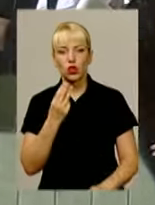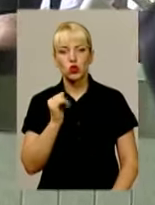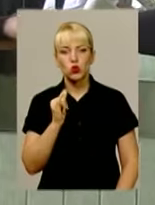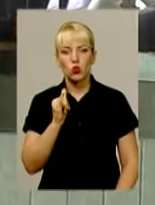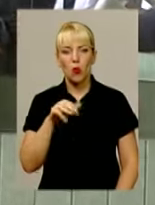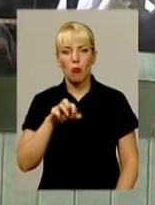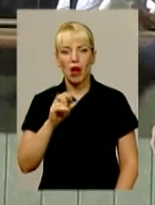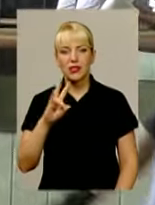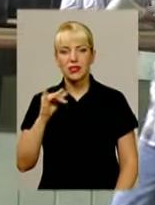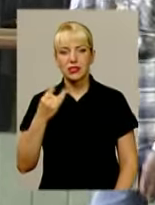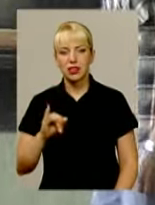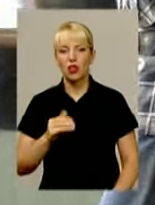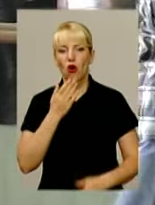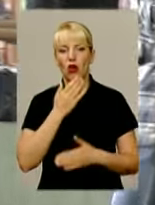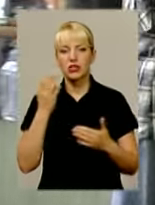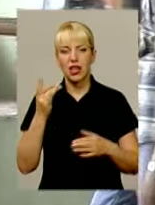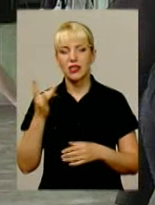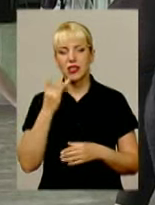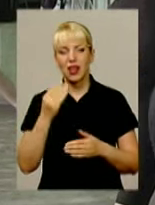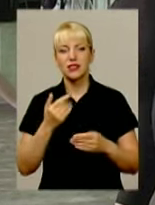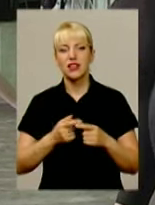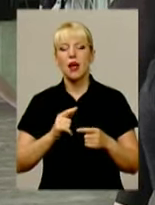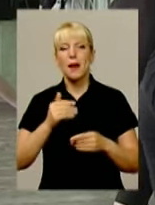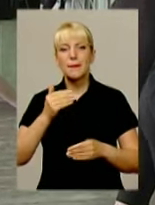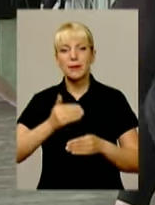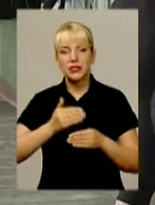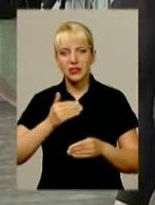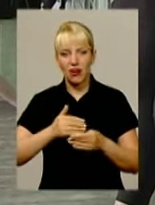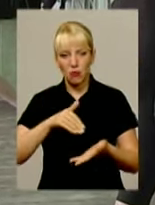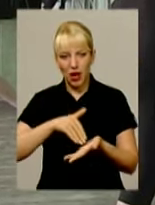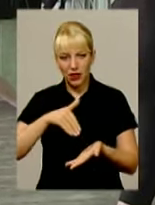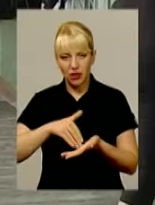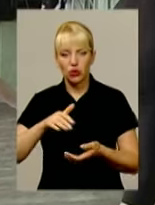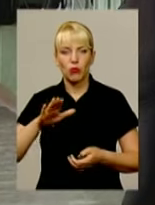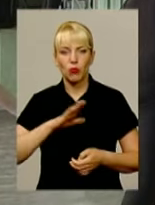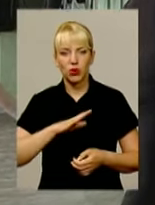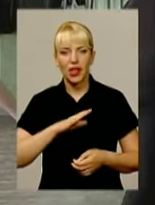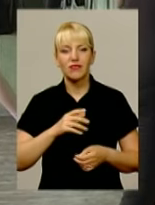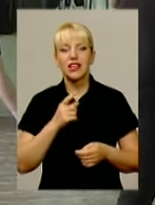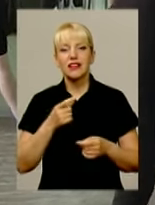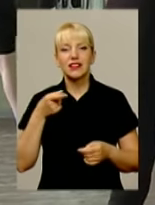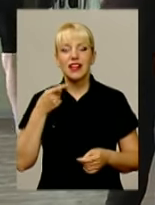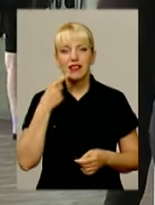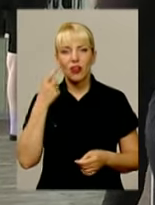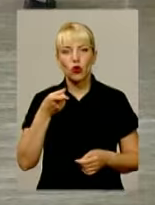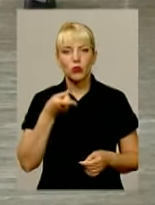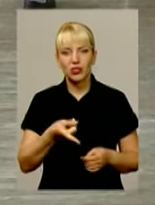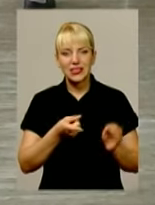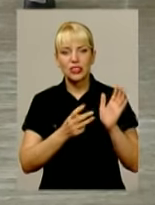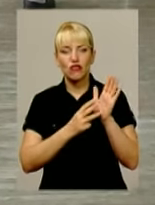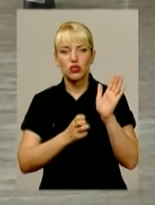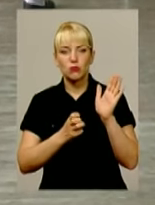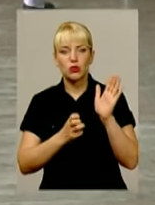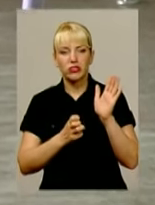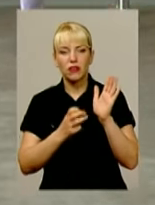балетною виставою відкривали сезон 30 років тому, в далекому 1985 році,